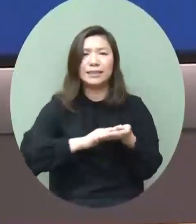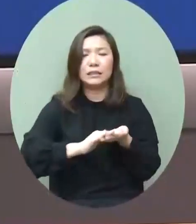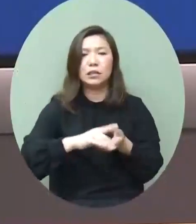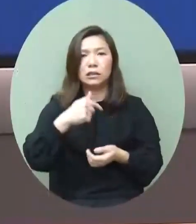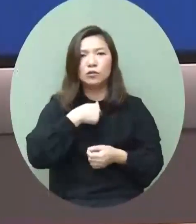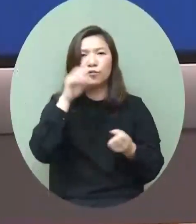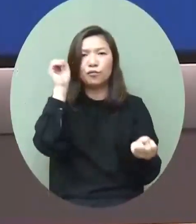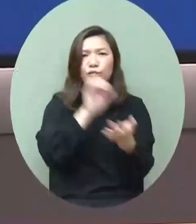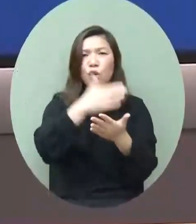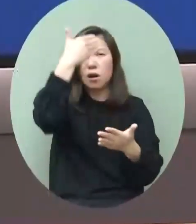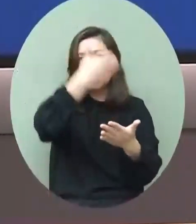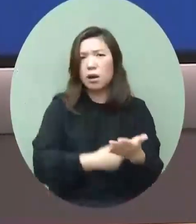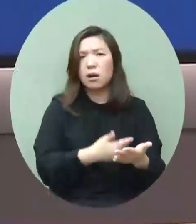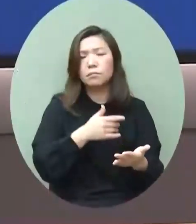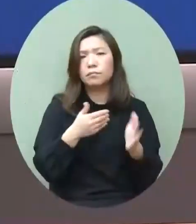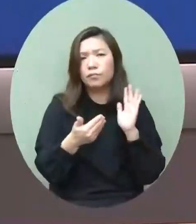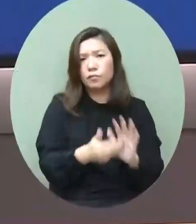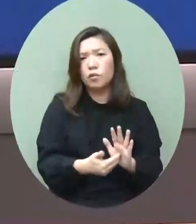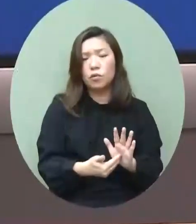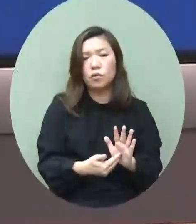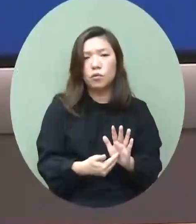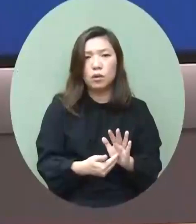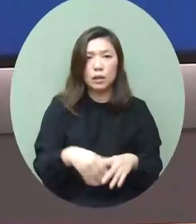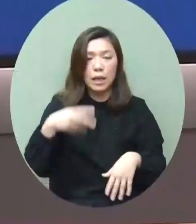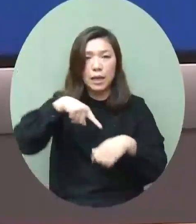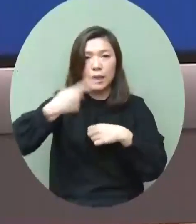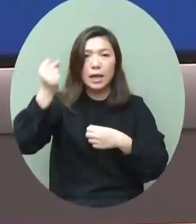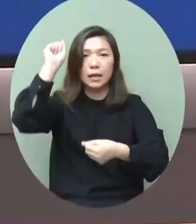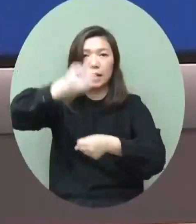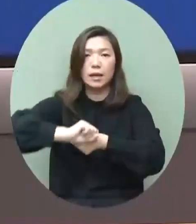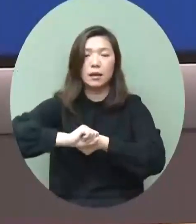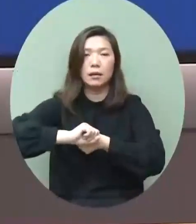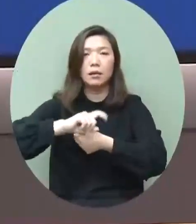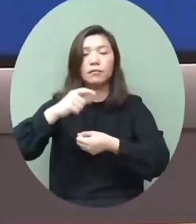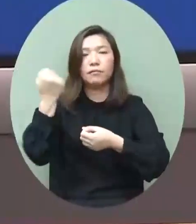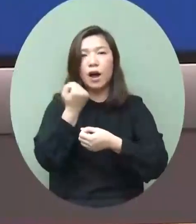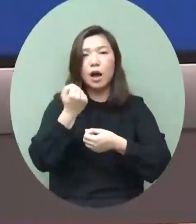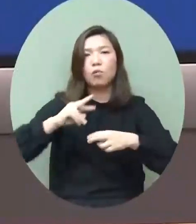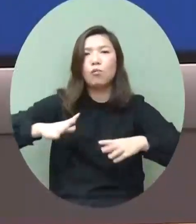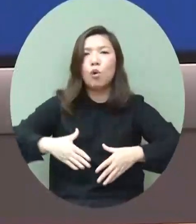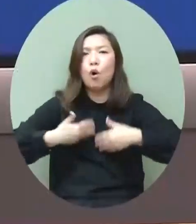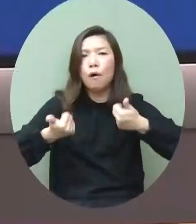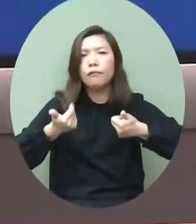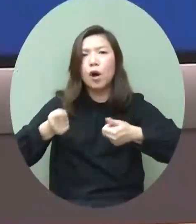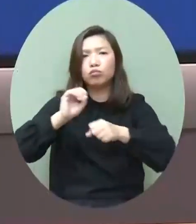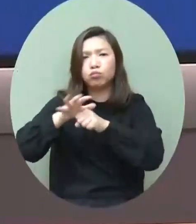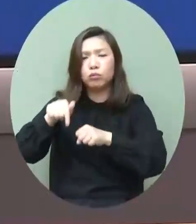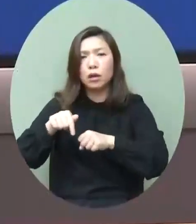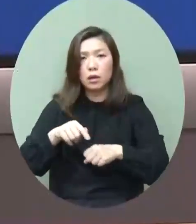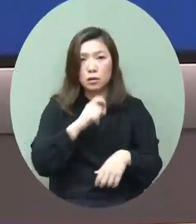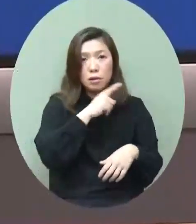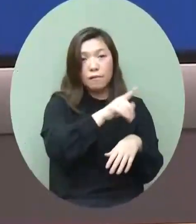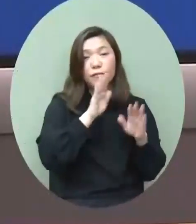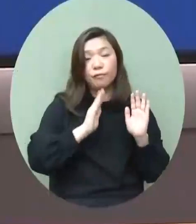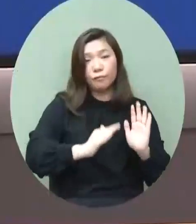防感染第二就是加快病者的復原在防感染和加快病